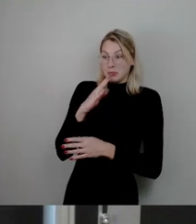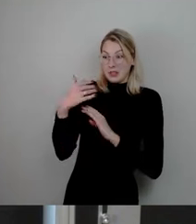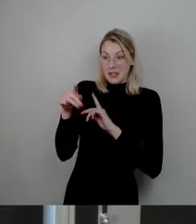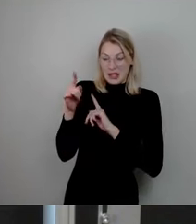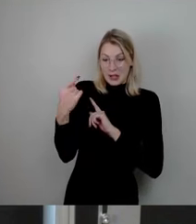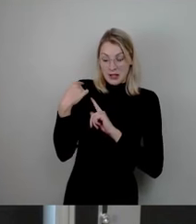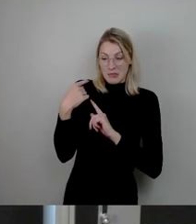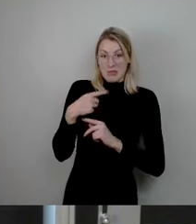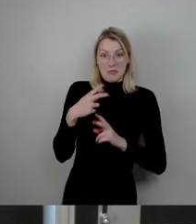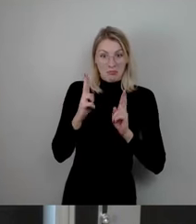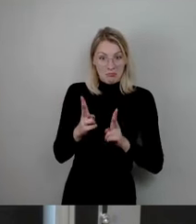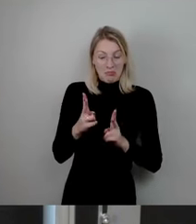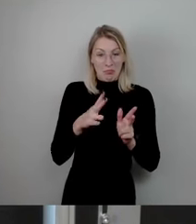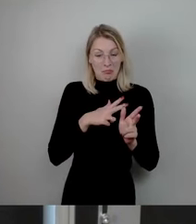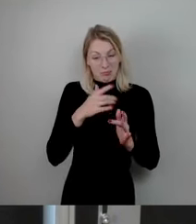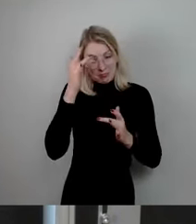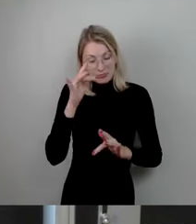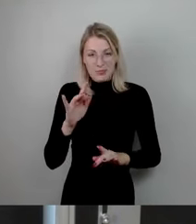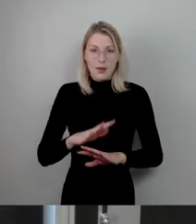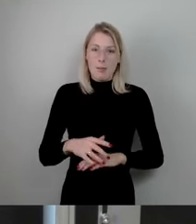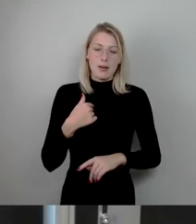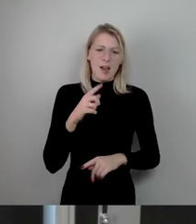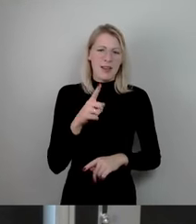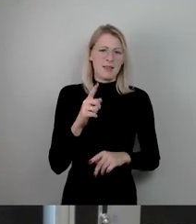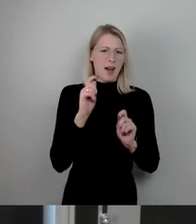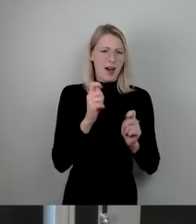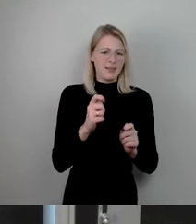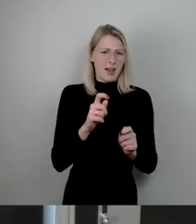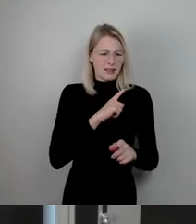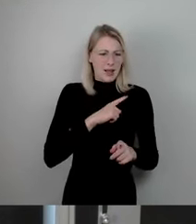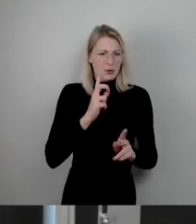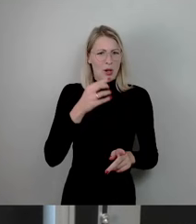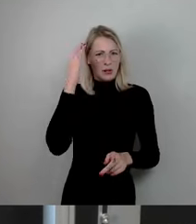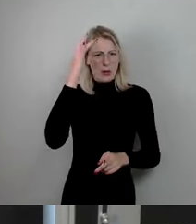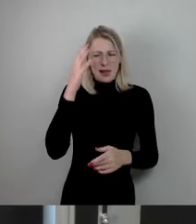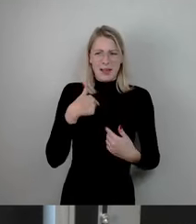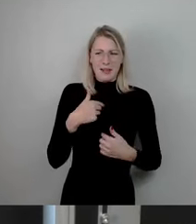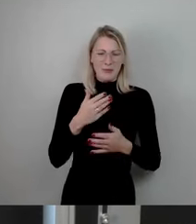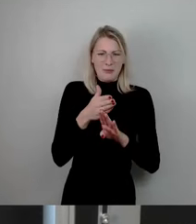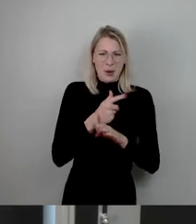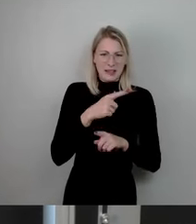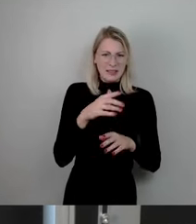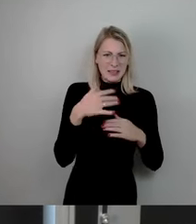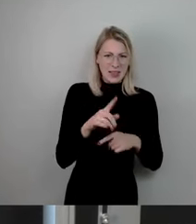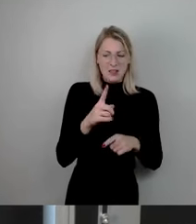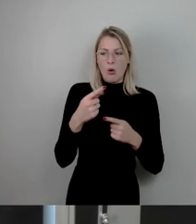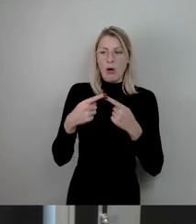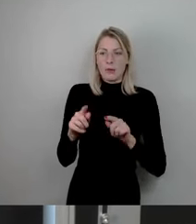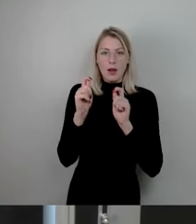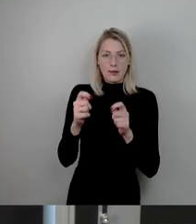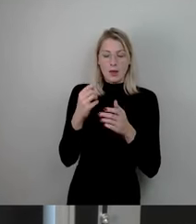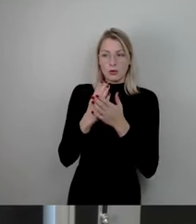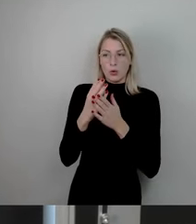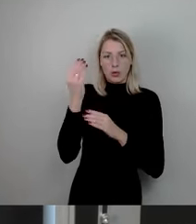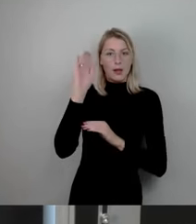Aber ich hatte eigentlich nie vor, über den Antrag nachzudenken. Ich war auch zum anderen Antrag gemeldet und da geht es ja um